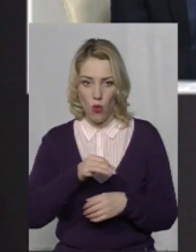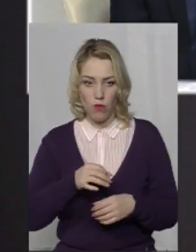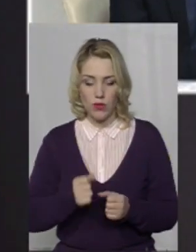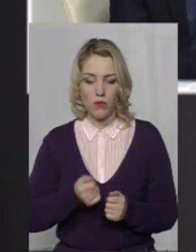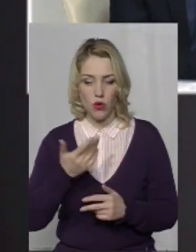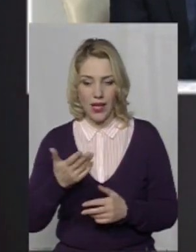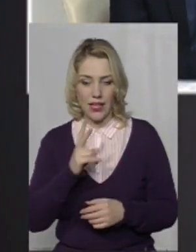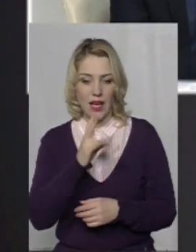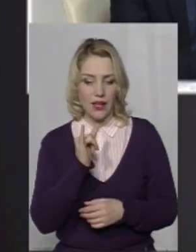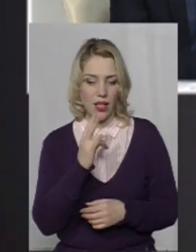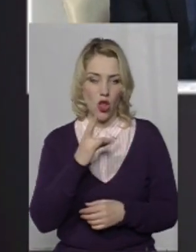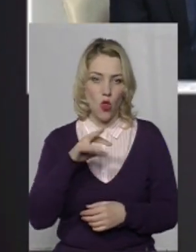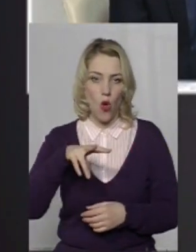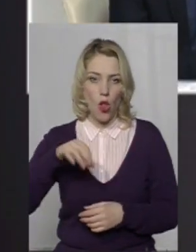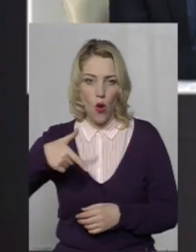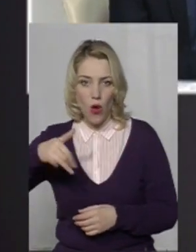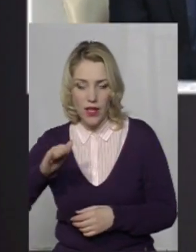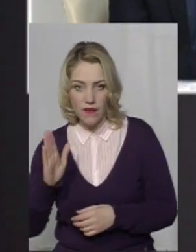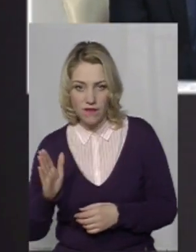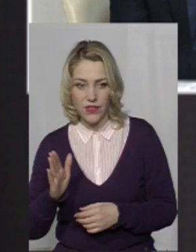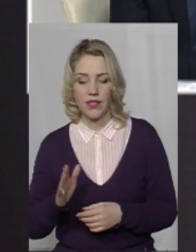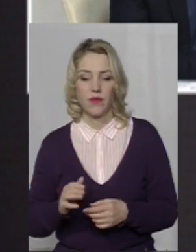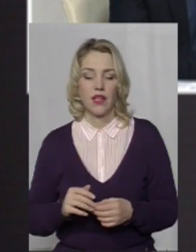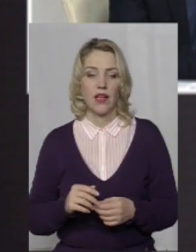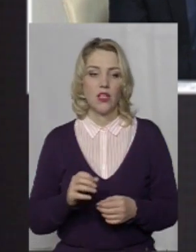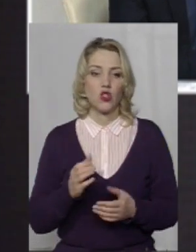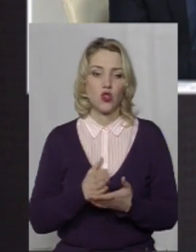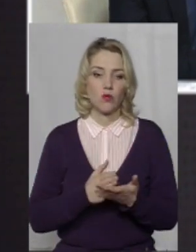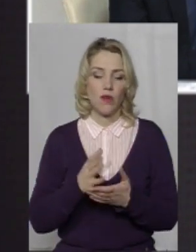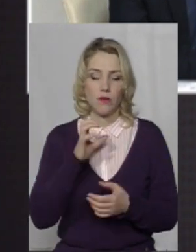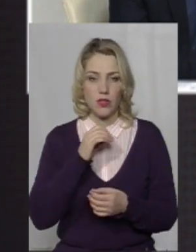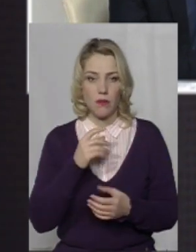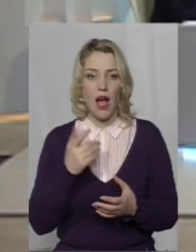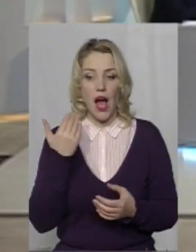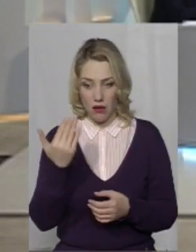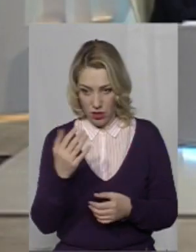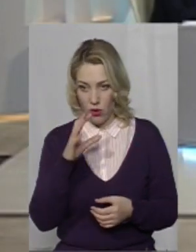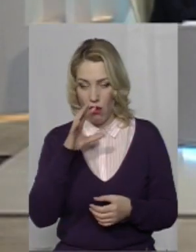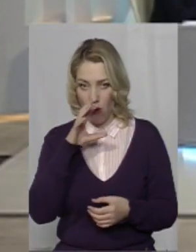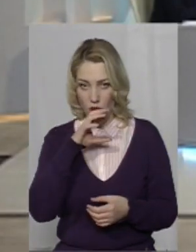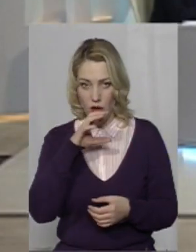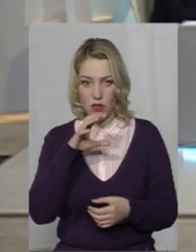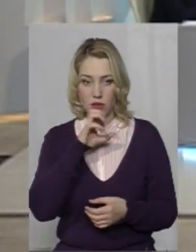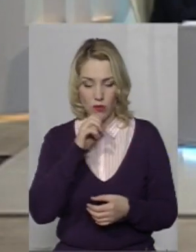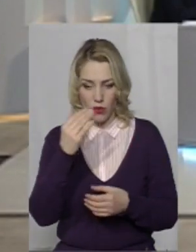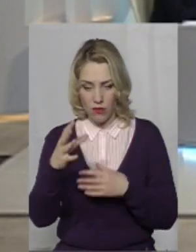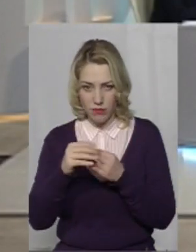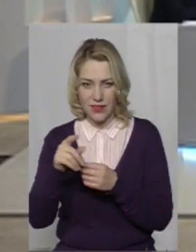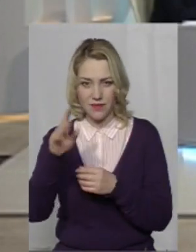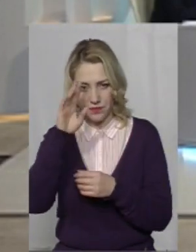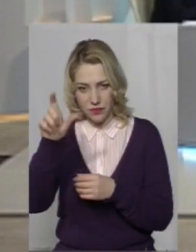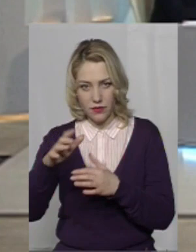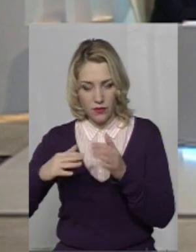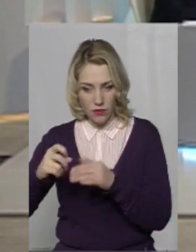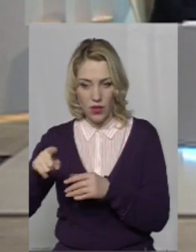кінологів з службовими собаками. І ще хотів би… Їхня робота результативна? Так, значить, звичайно,